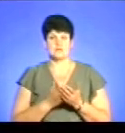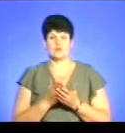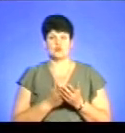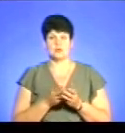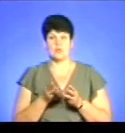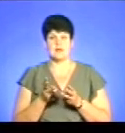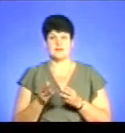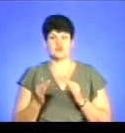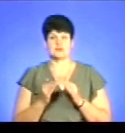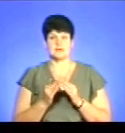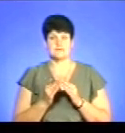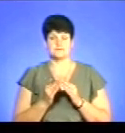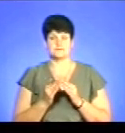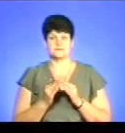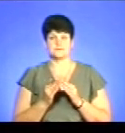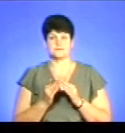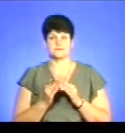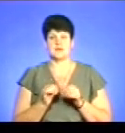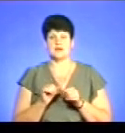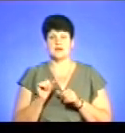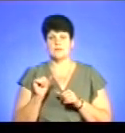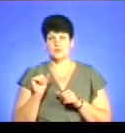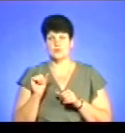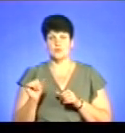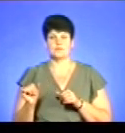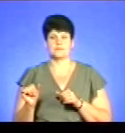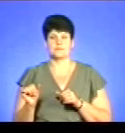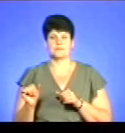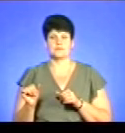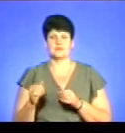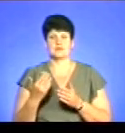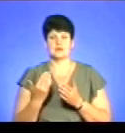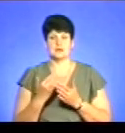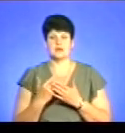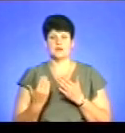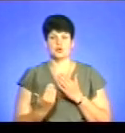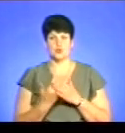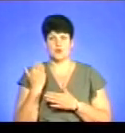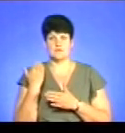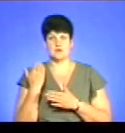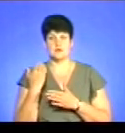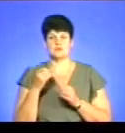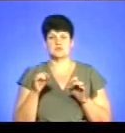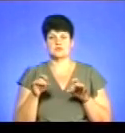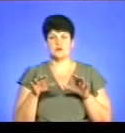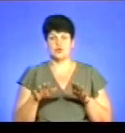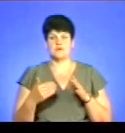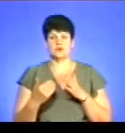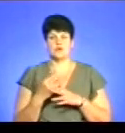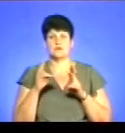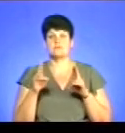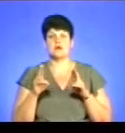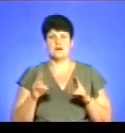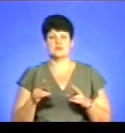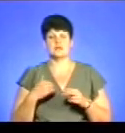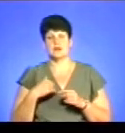опалення житла. Крім того, вийшла нова постанова, нові правила призначення субсидій, і